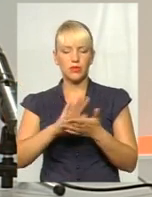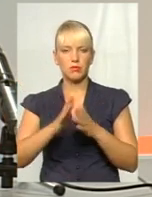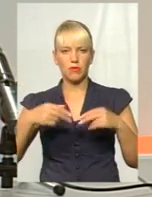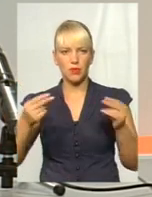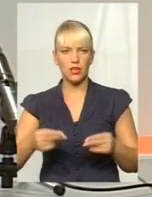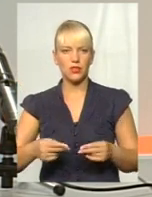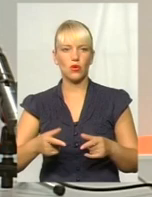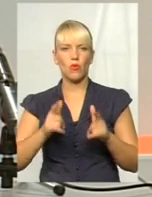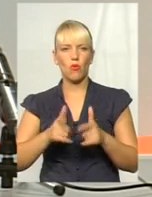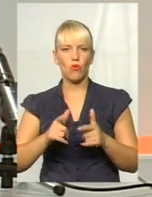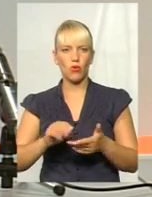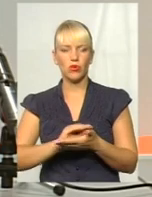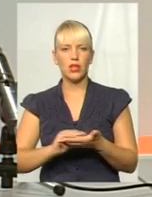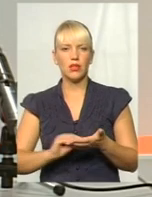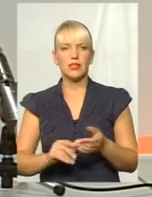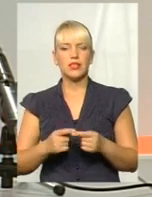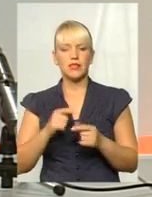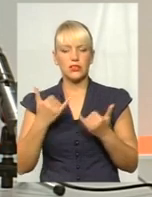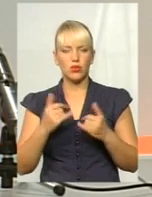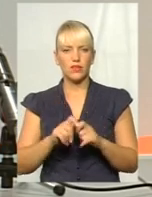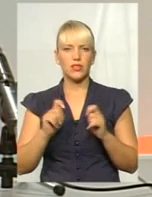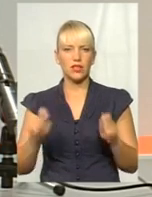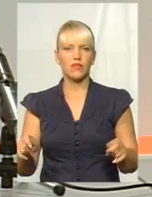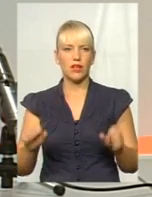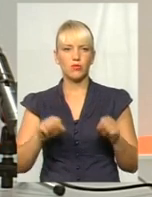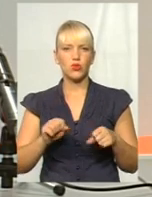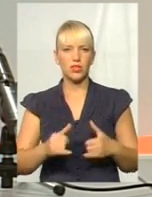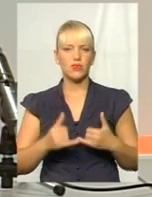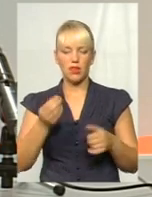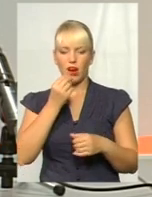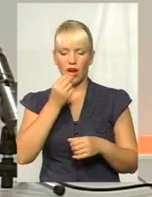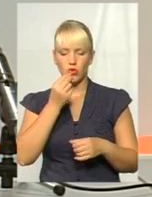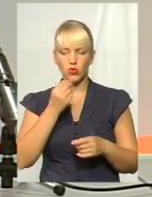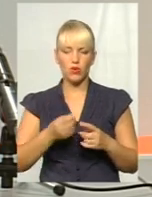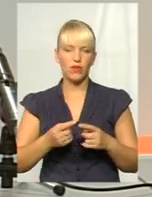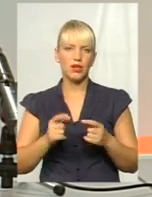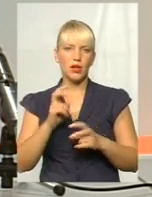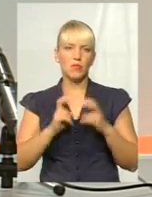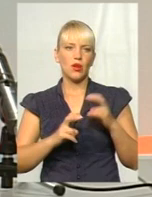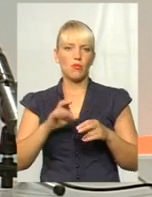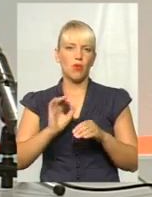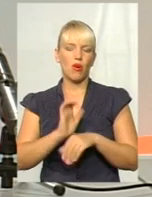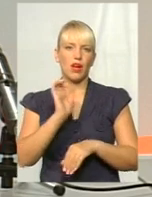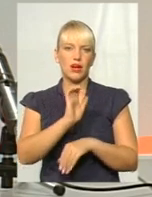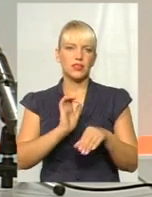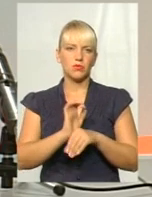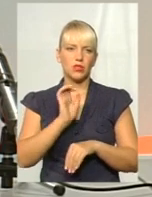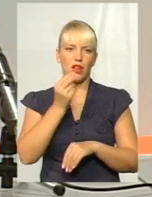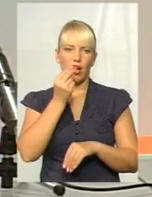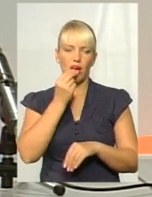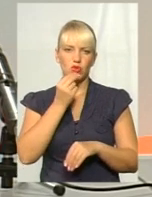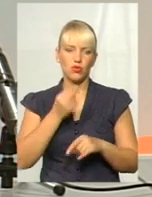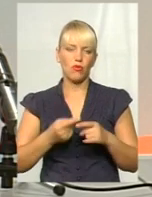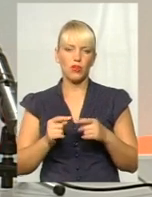тому що сьогодні відкриваються великі можливості саме для наших харчових підприємств по експорту харчової продукції у Молдову. І ми, звичайно, не могли